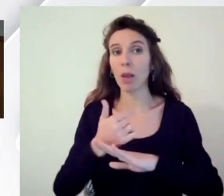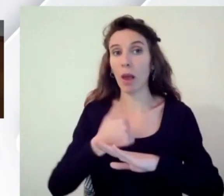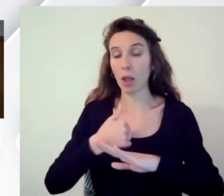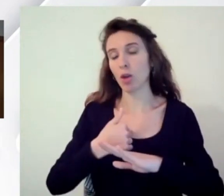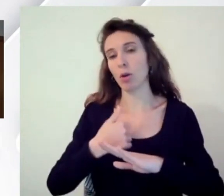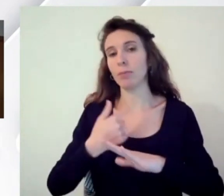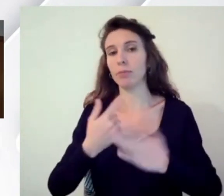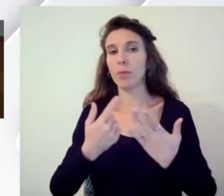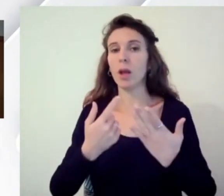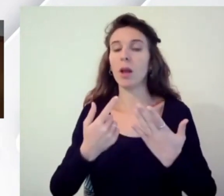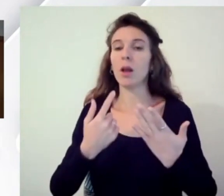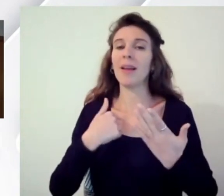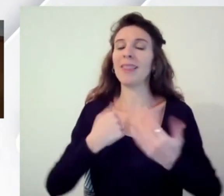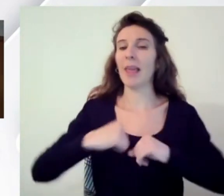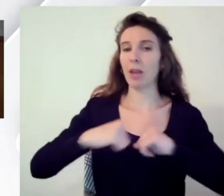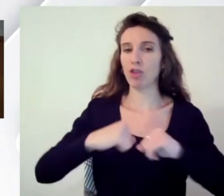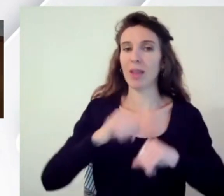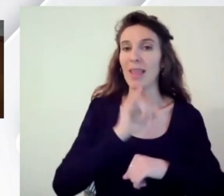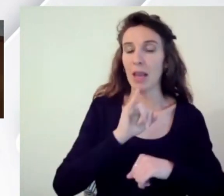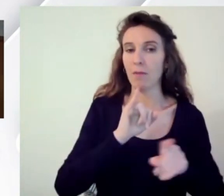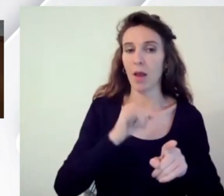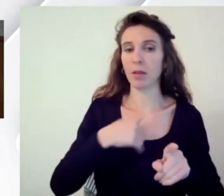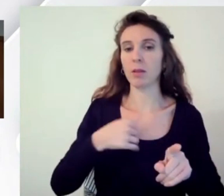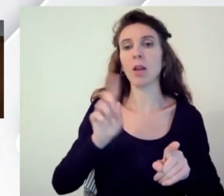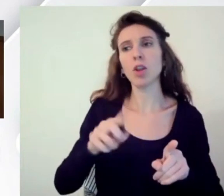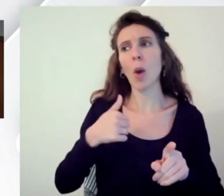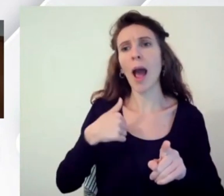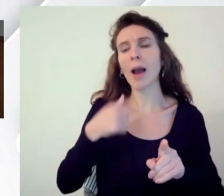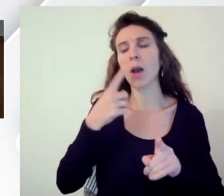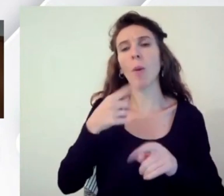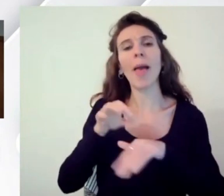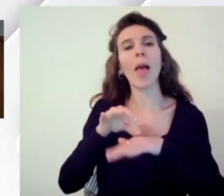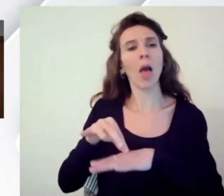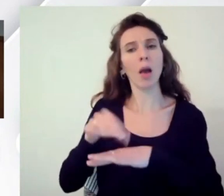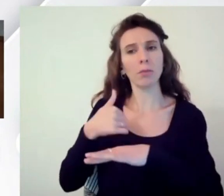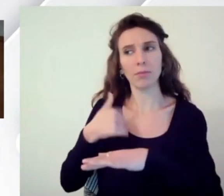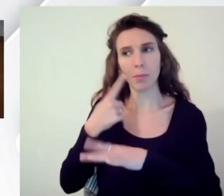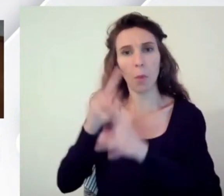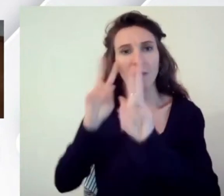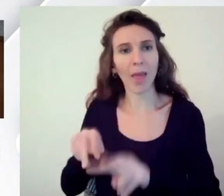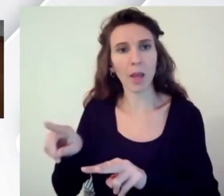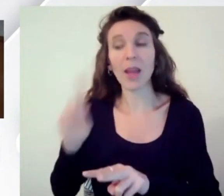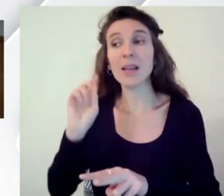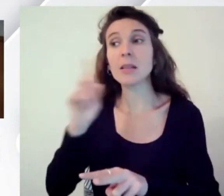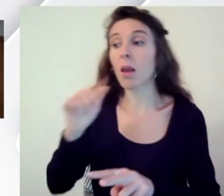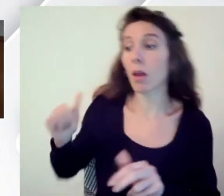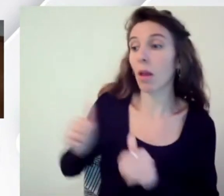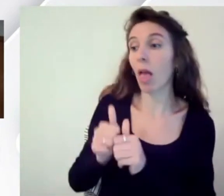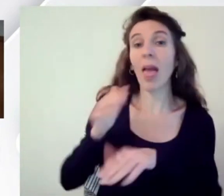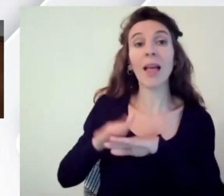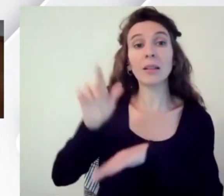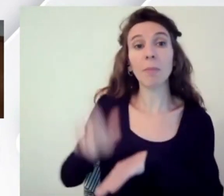dirigenti diciamo di INVAT sono tra quelli che conduce queste verifiche ma se io non ho accanto a me una persona esperta